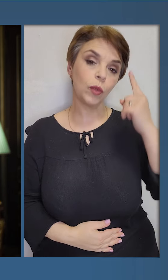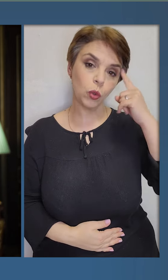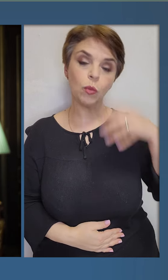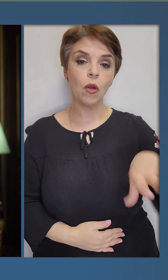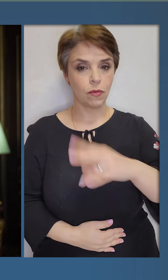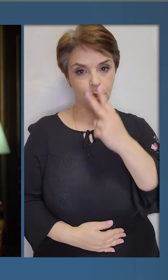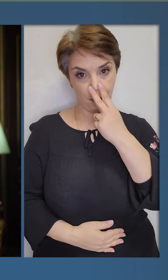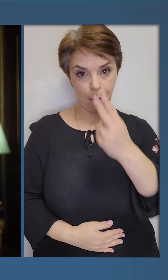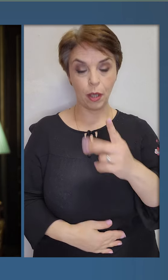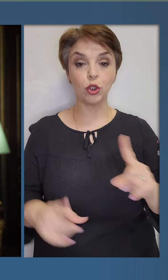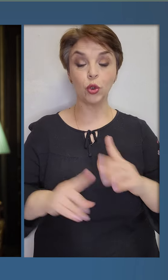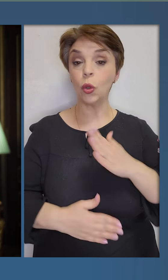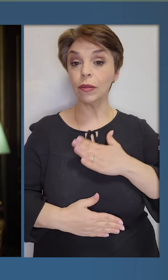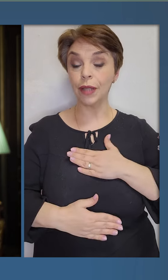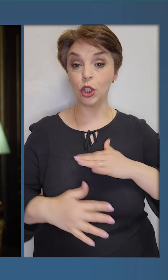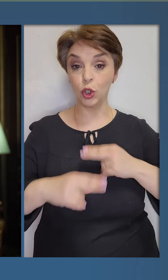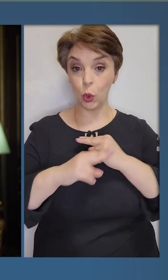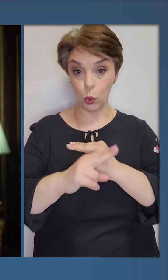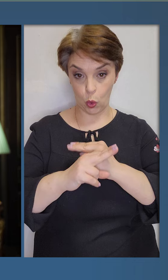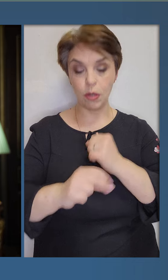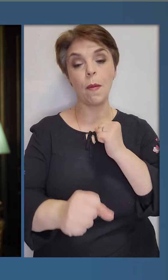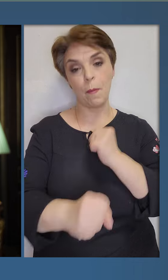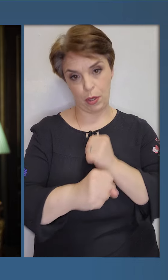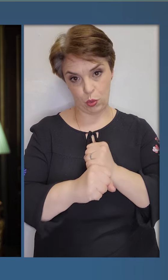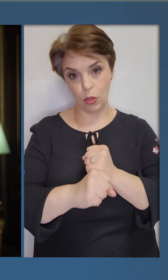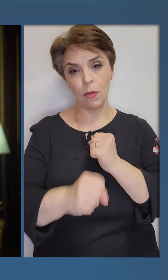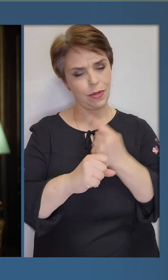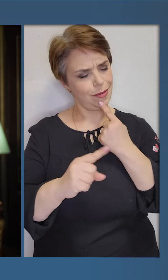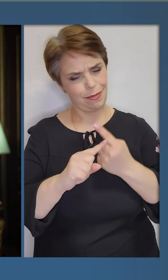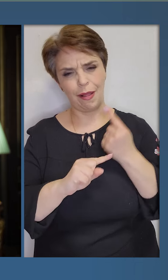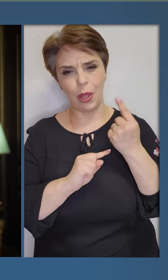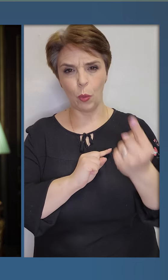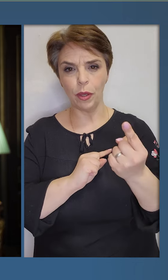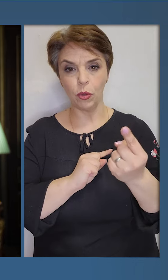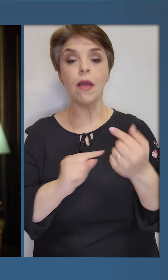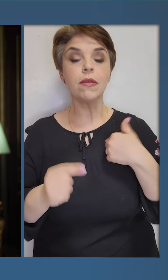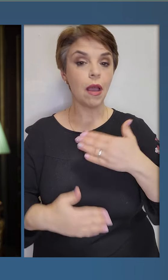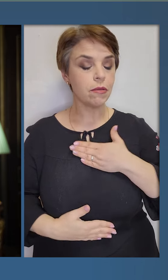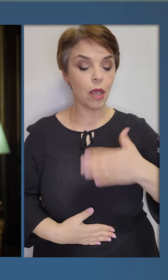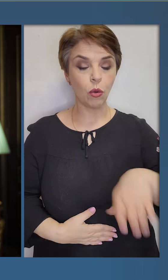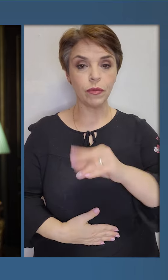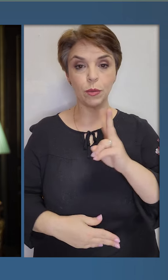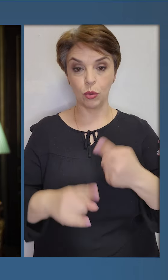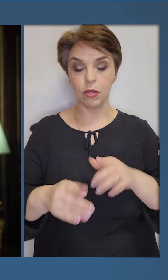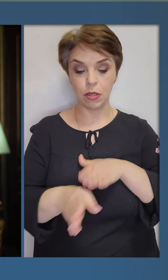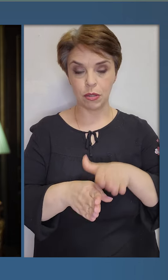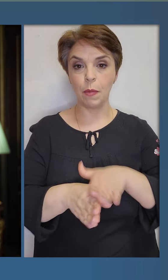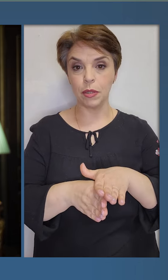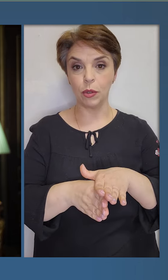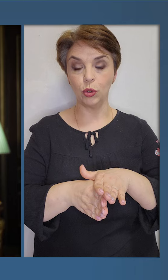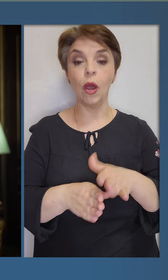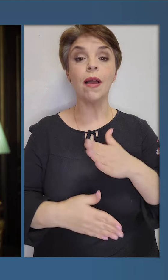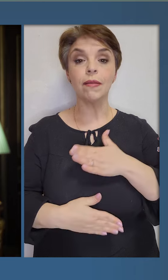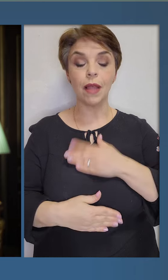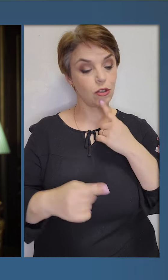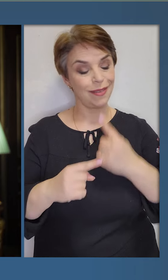Думаю, усі бачать, що наші дрони працюють. І працюють далекобійно. Я дякую всім, хто це забезпечує.